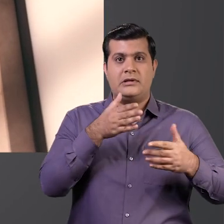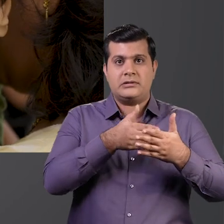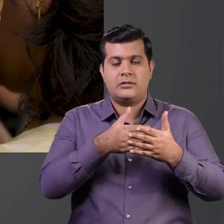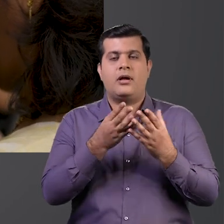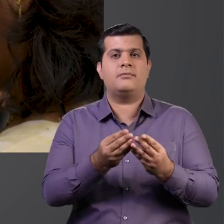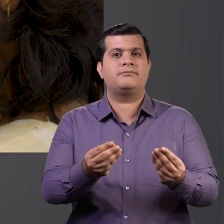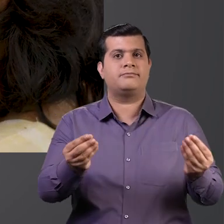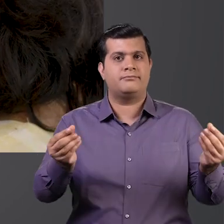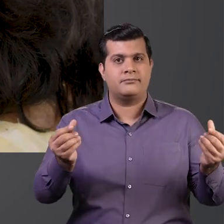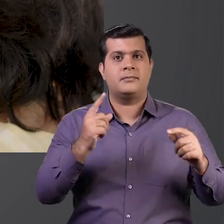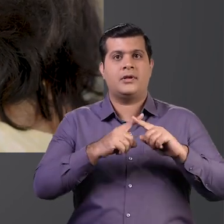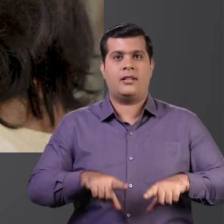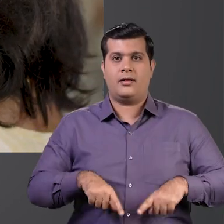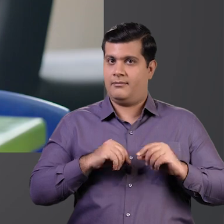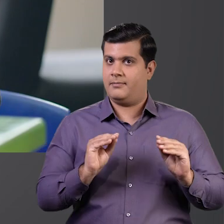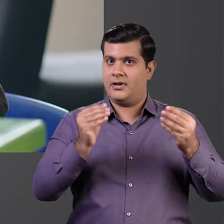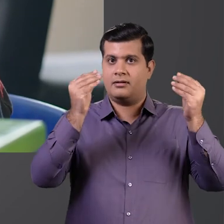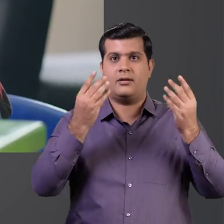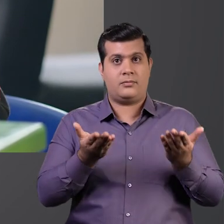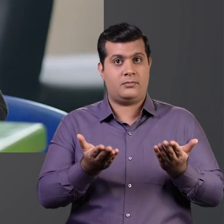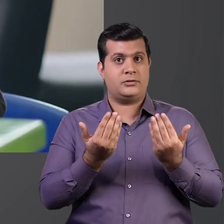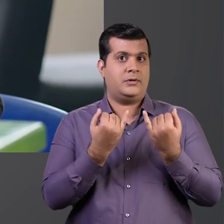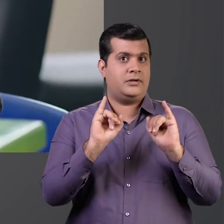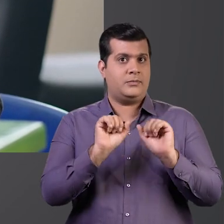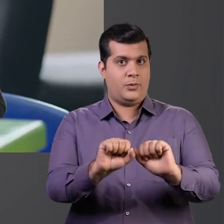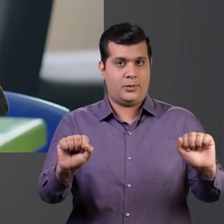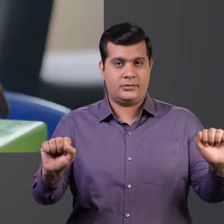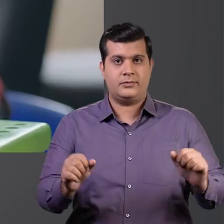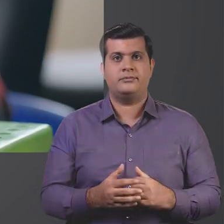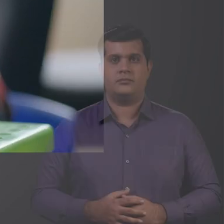कम कर स्वतंत्र जीवन जीने की ख्षमता को बढ़ा सकते हैं